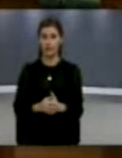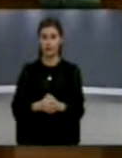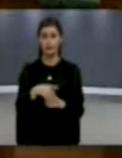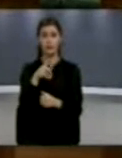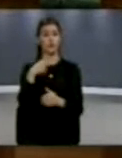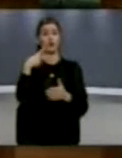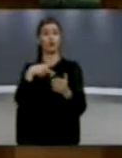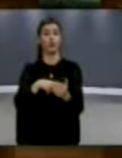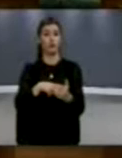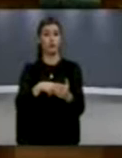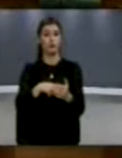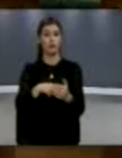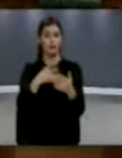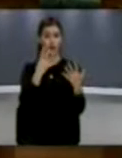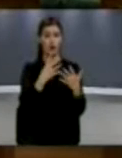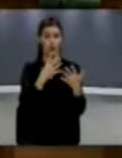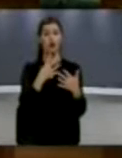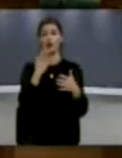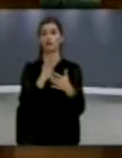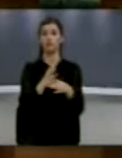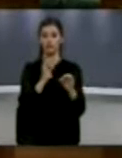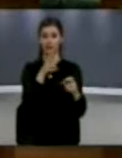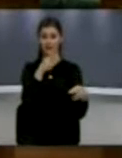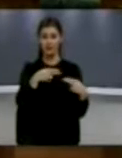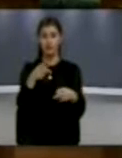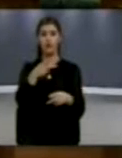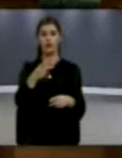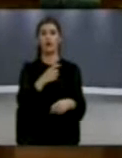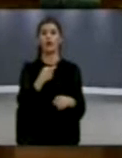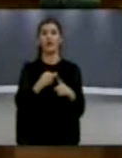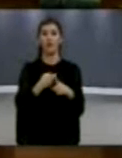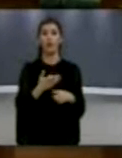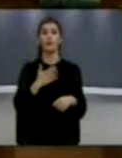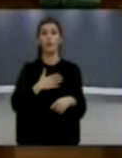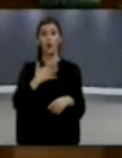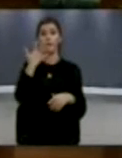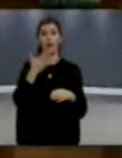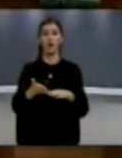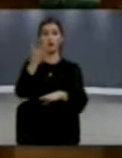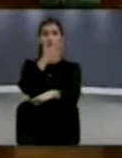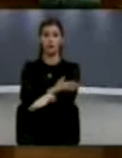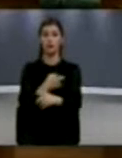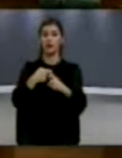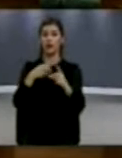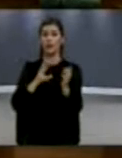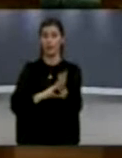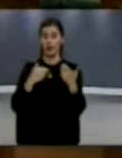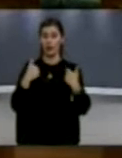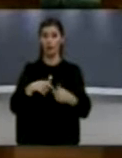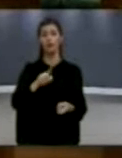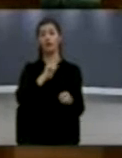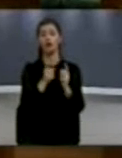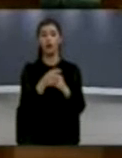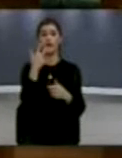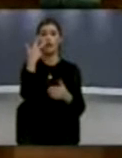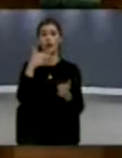këthehen këto, këfori e ka sjelur kufirin të piramidat e betonit, edhe 5 km të tjera në brendësit Kosovës, gjithë që bërit i humbim edhe